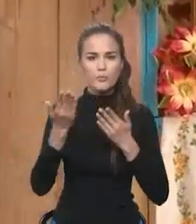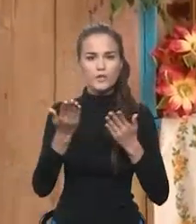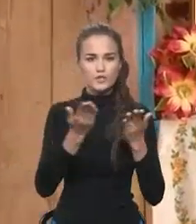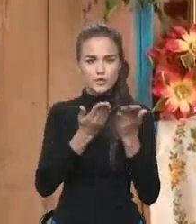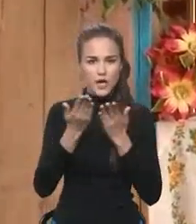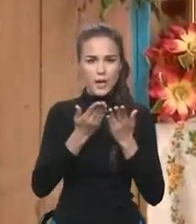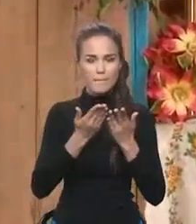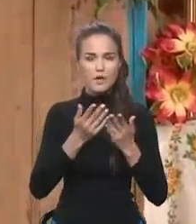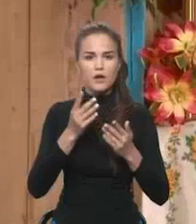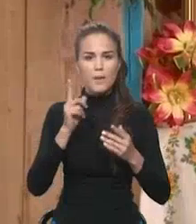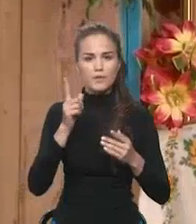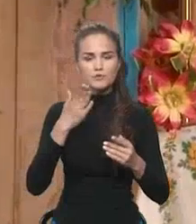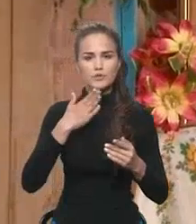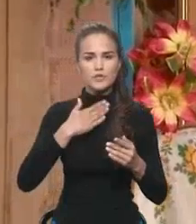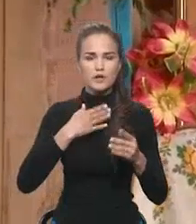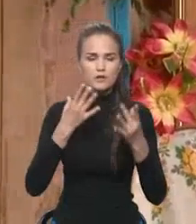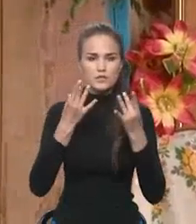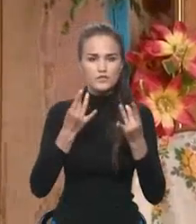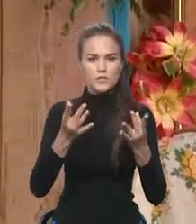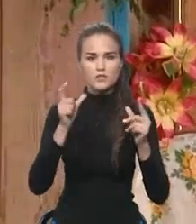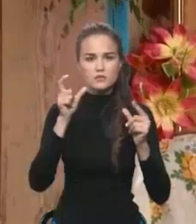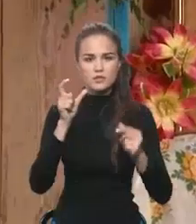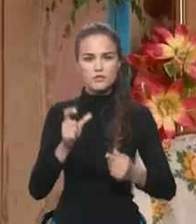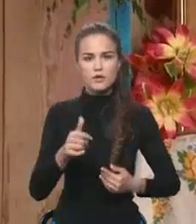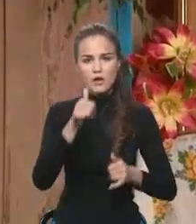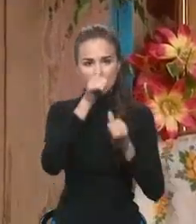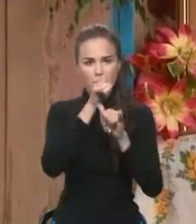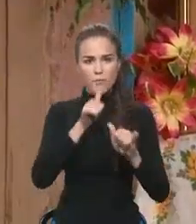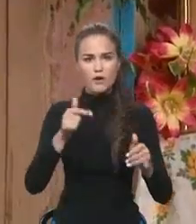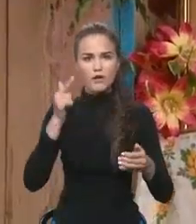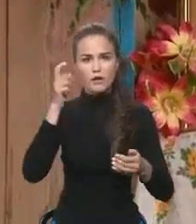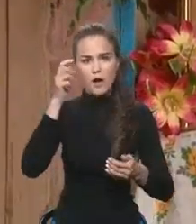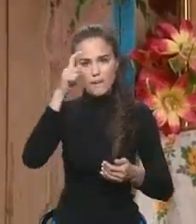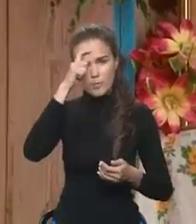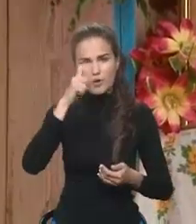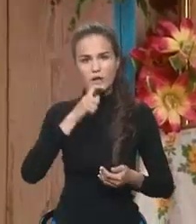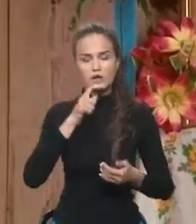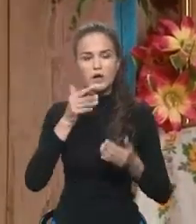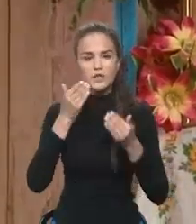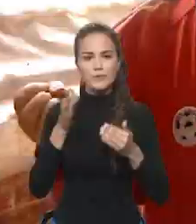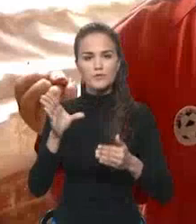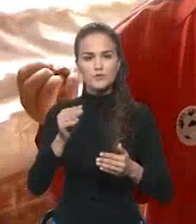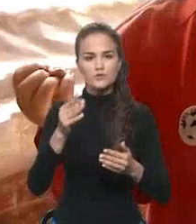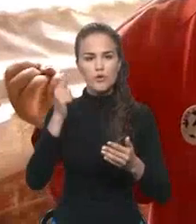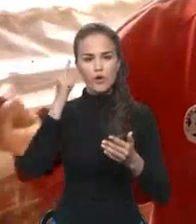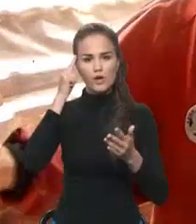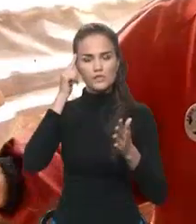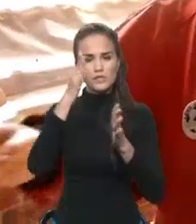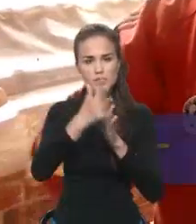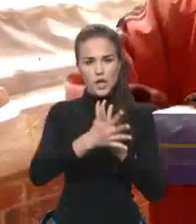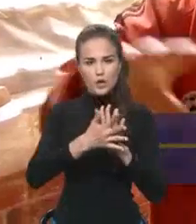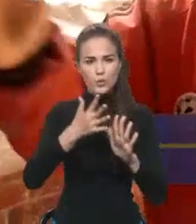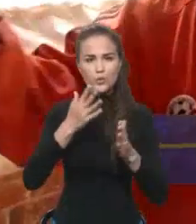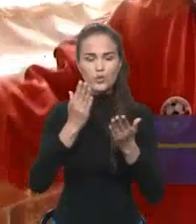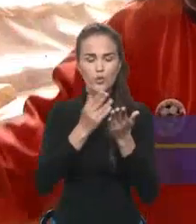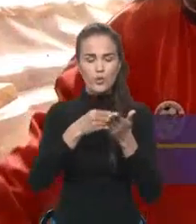Потому что я как светский человек Ну, не могла понять А теперь я это все-то осознаю Я купила книгу такую,